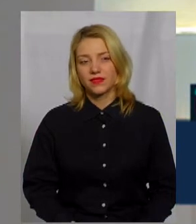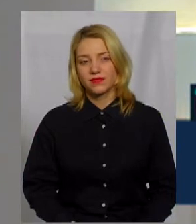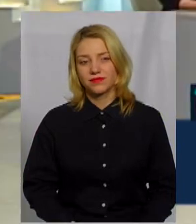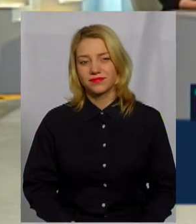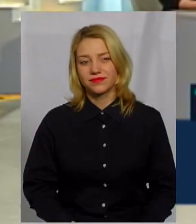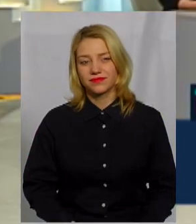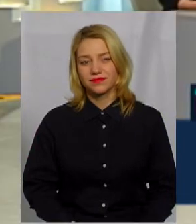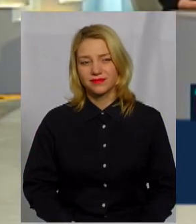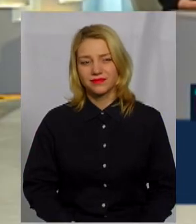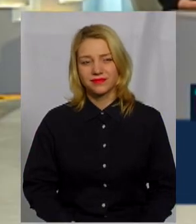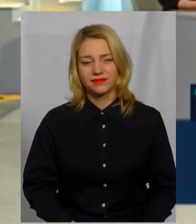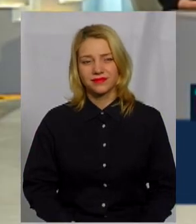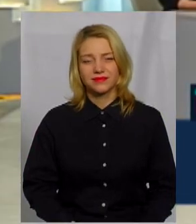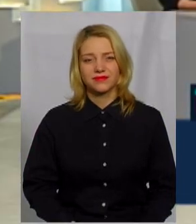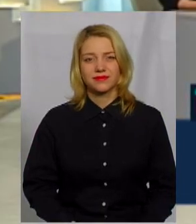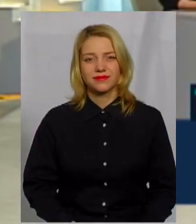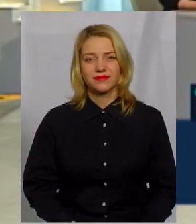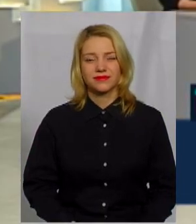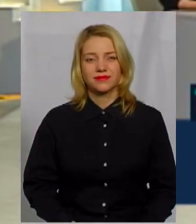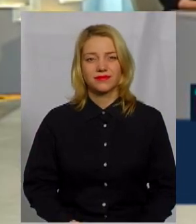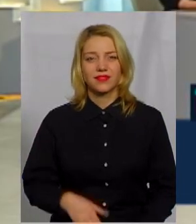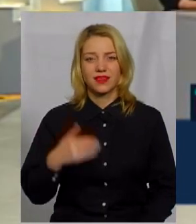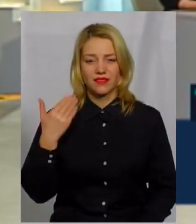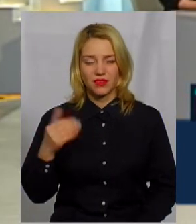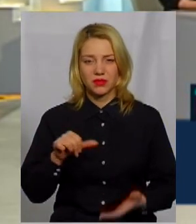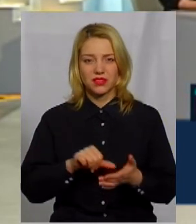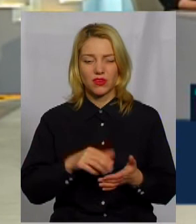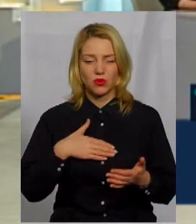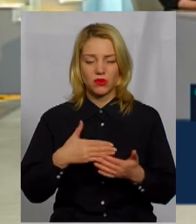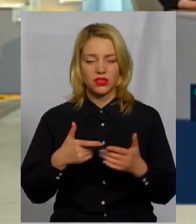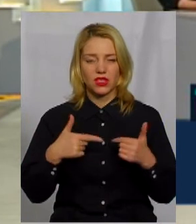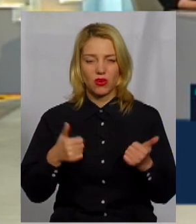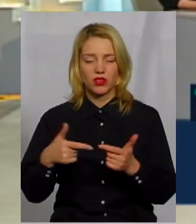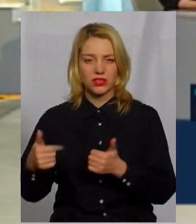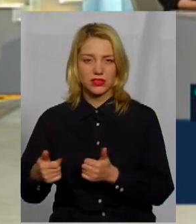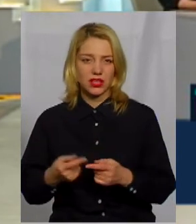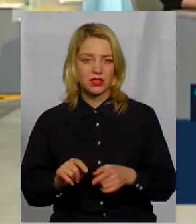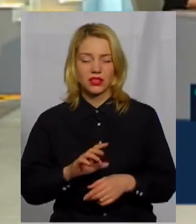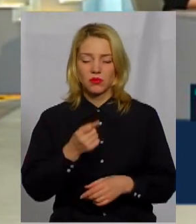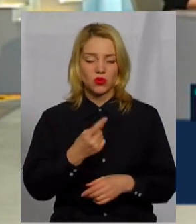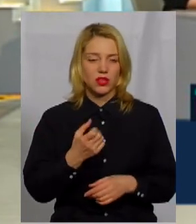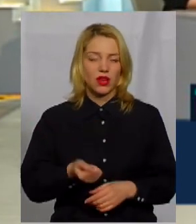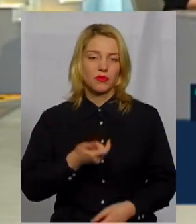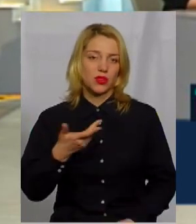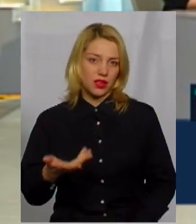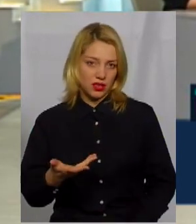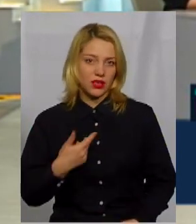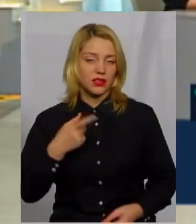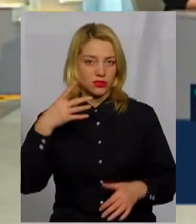Лесе, Артуре, ви представляєте громадські організації і не по одні, а навіть по декілька. Тож